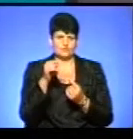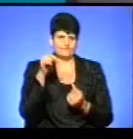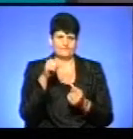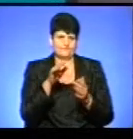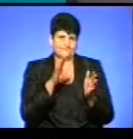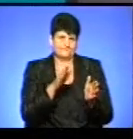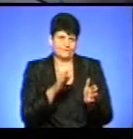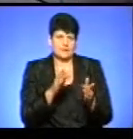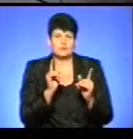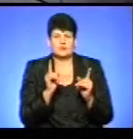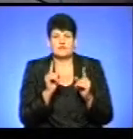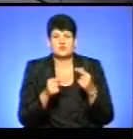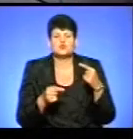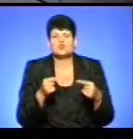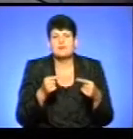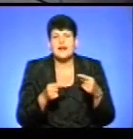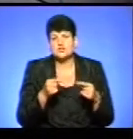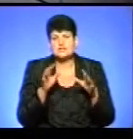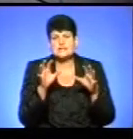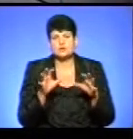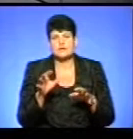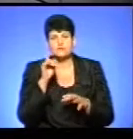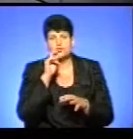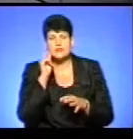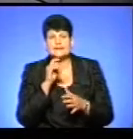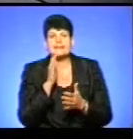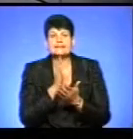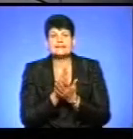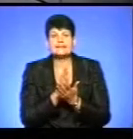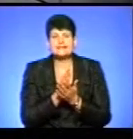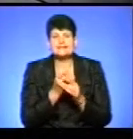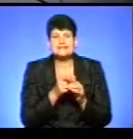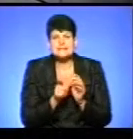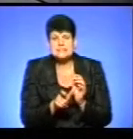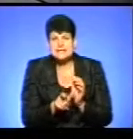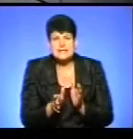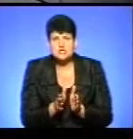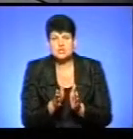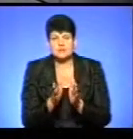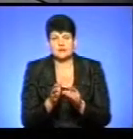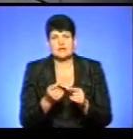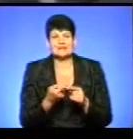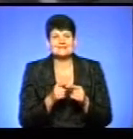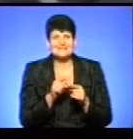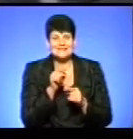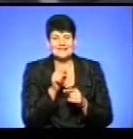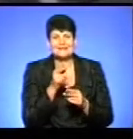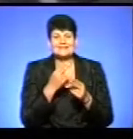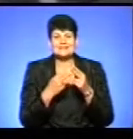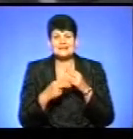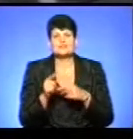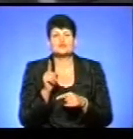або навіть суперечать законодавству країни, є цією стежинкою для цих же ж цирків, для того, щоб